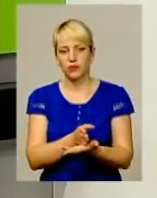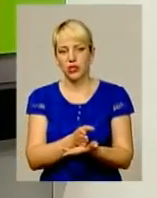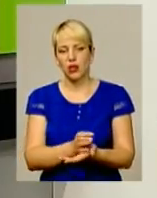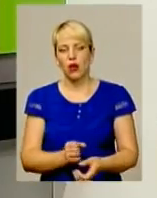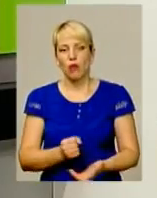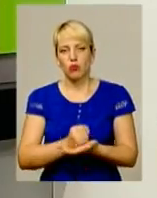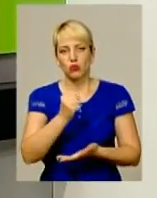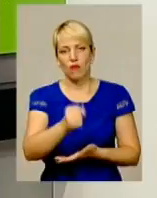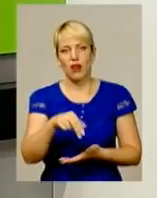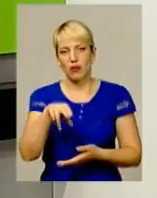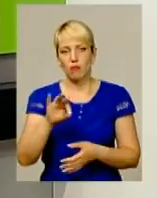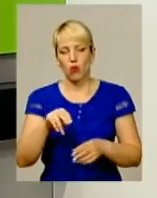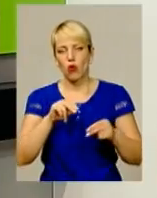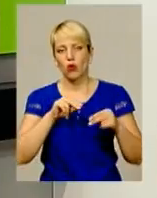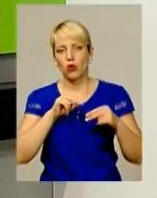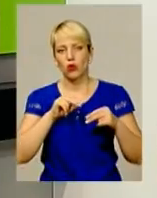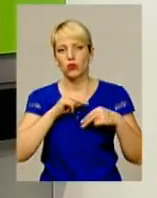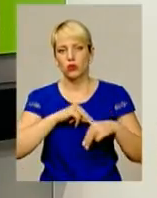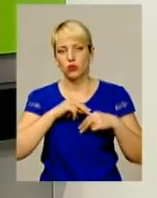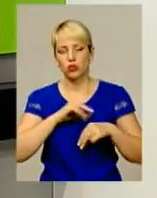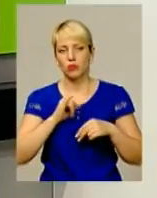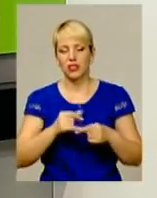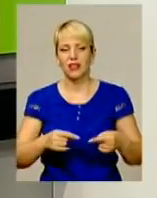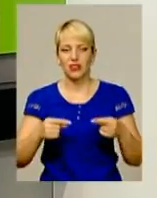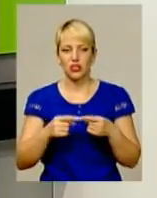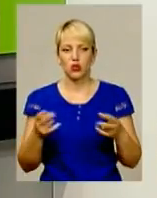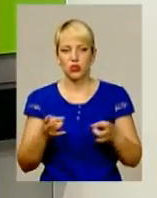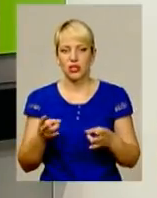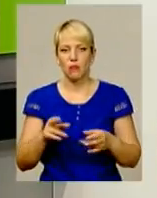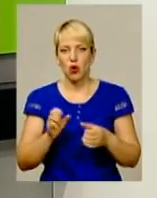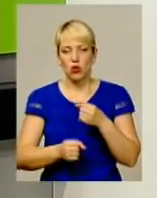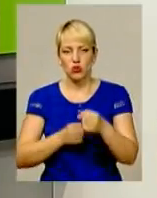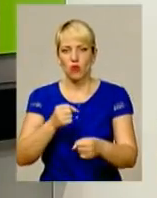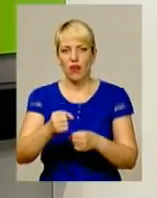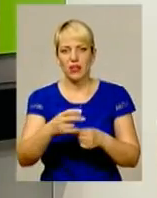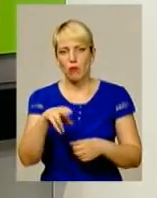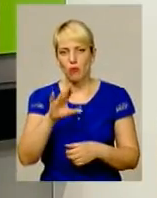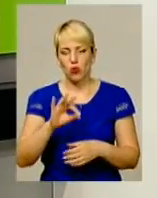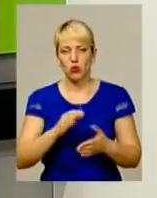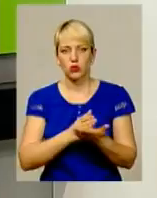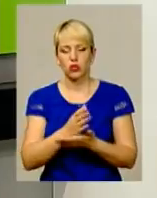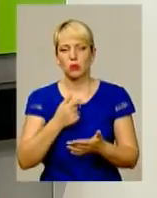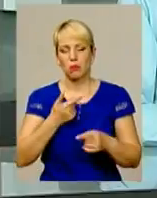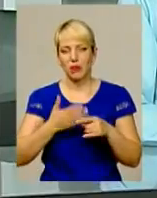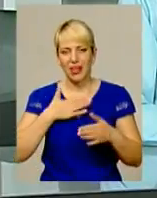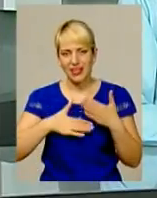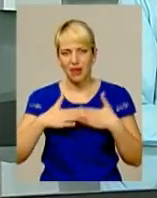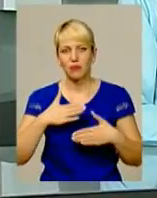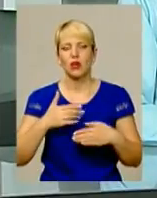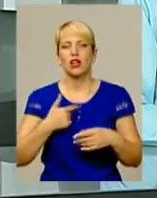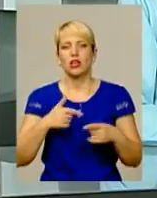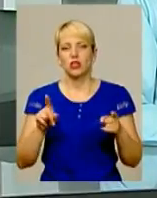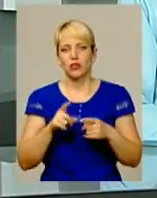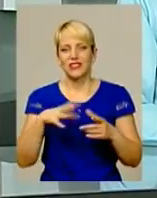просуванням по службі, ну і визначенням доцільності просування по службі. Тому мені дуже приємно, що ті всі етапи реформування,